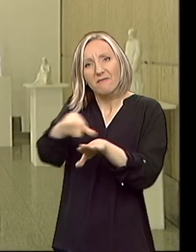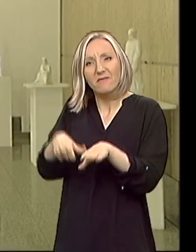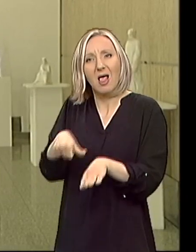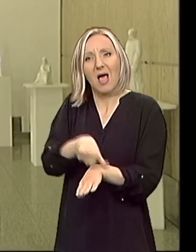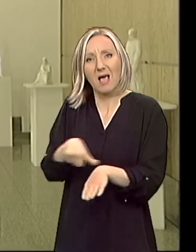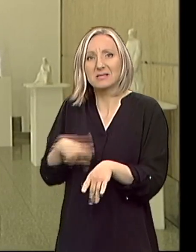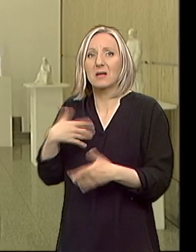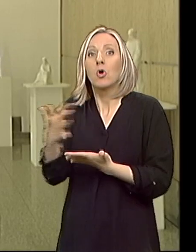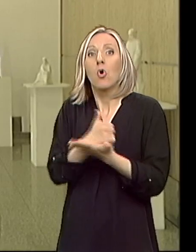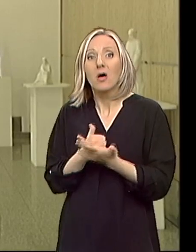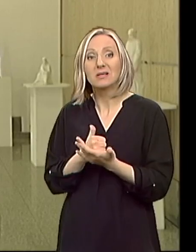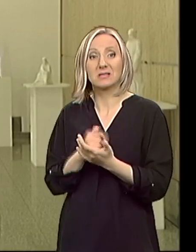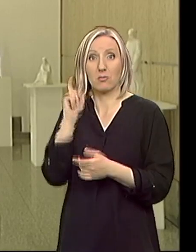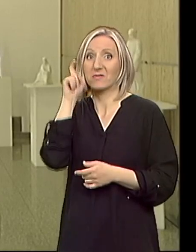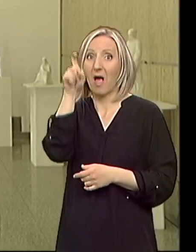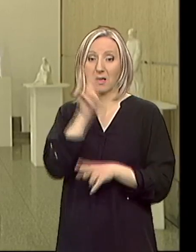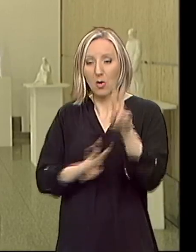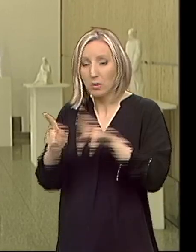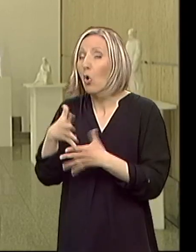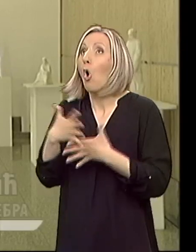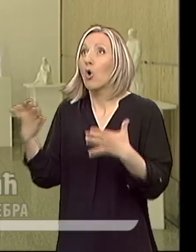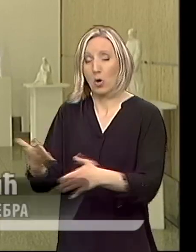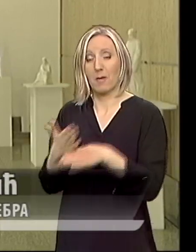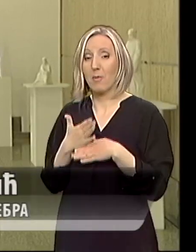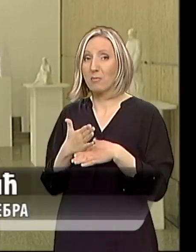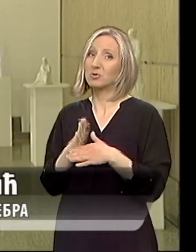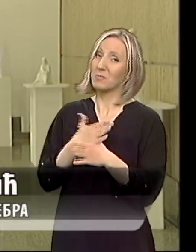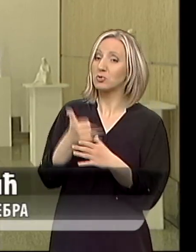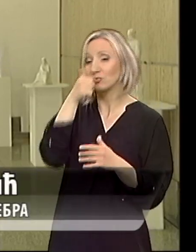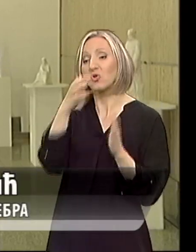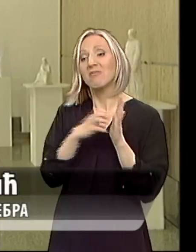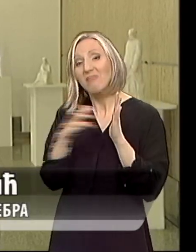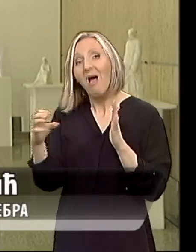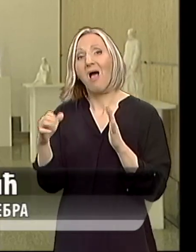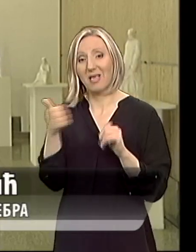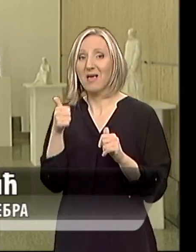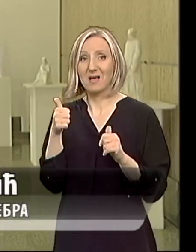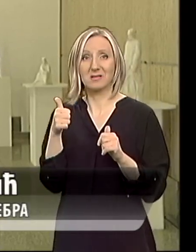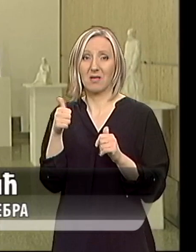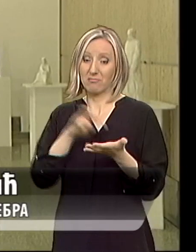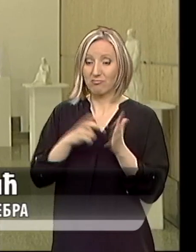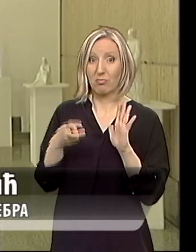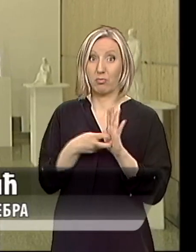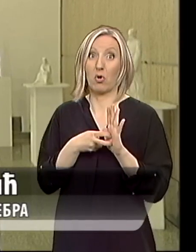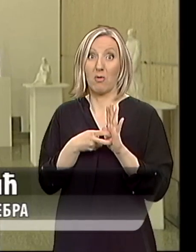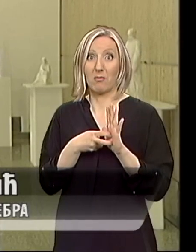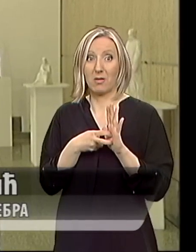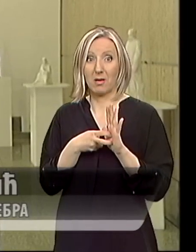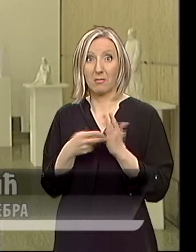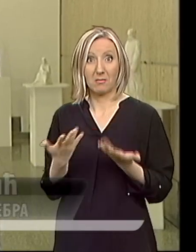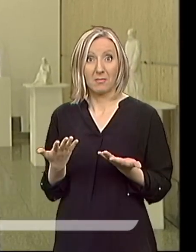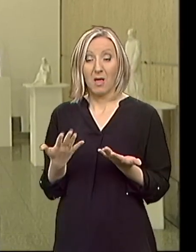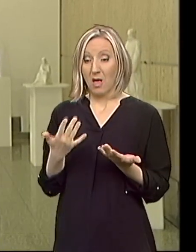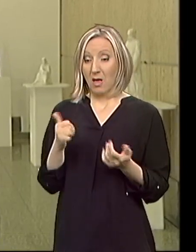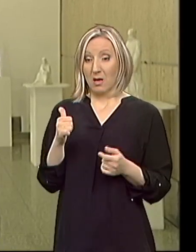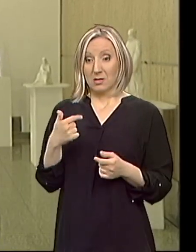koristimo u svakodnevnoj neziji i to je nama ogromna pomoć. Međutim, ono što i dalje ističem absurdno, zato što